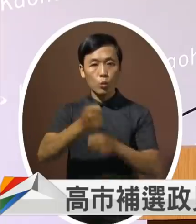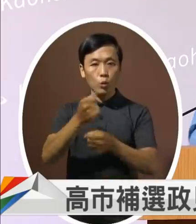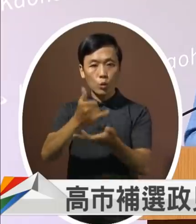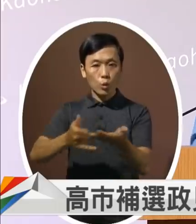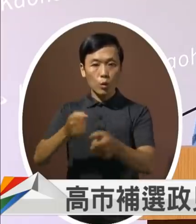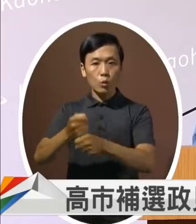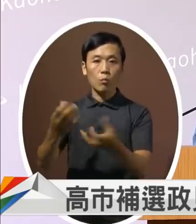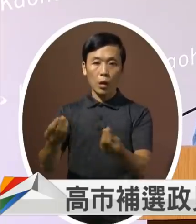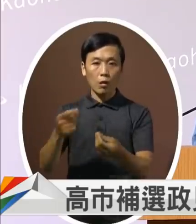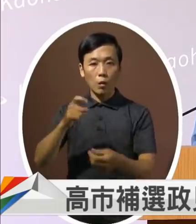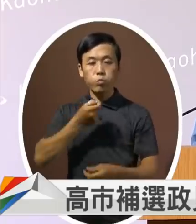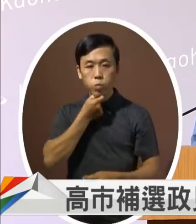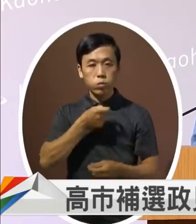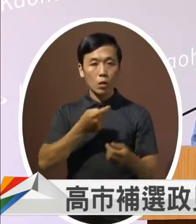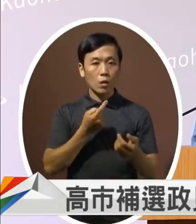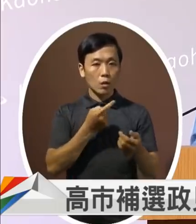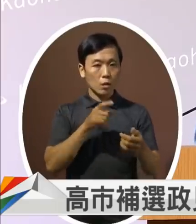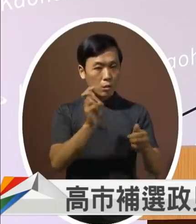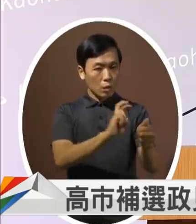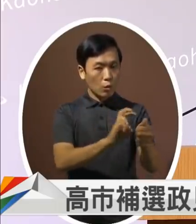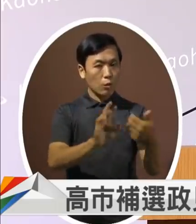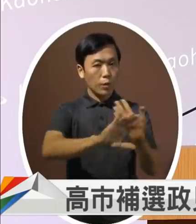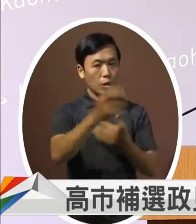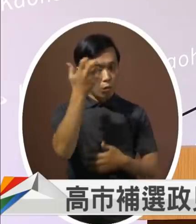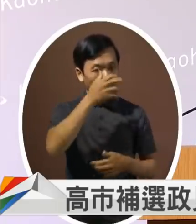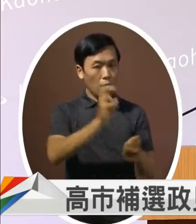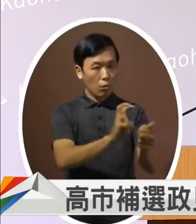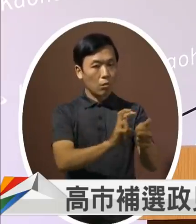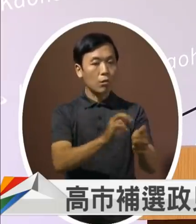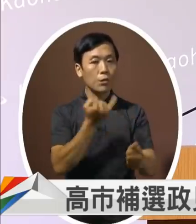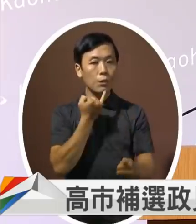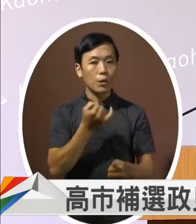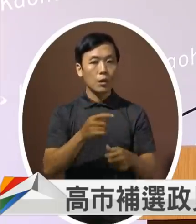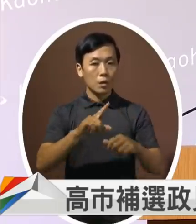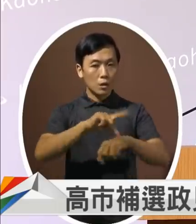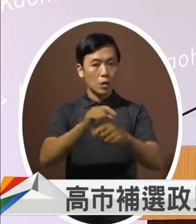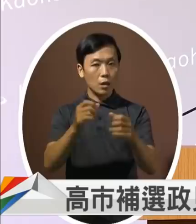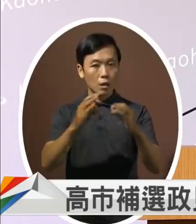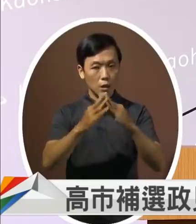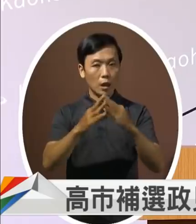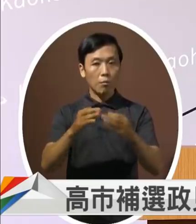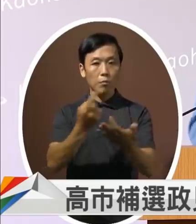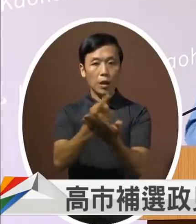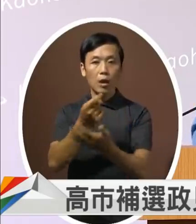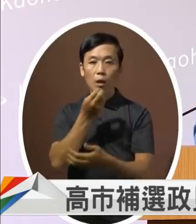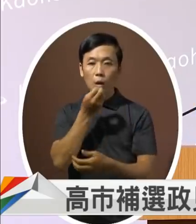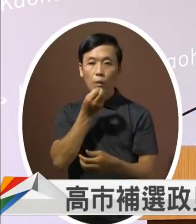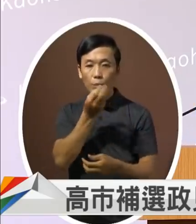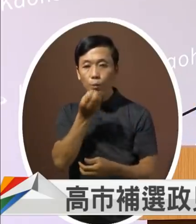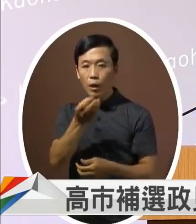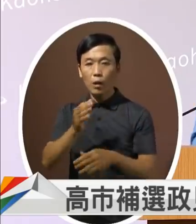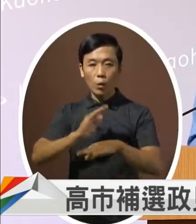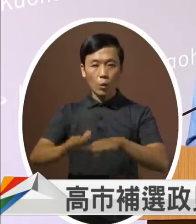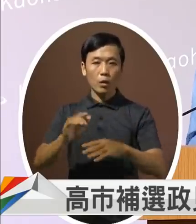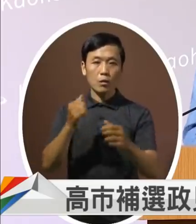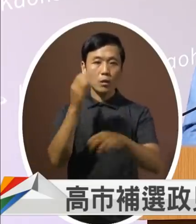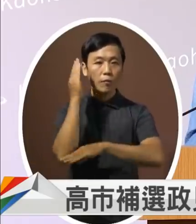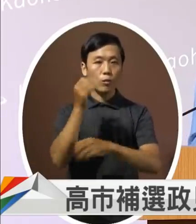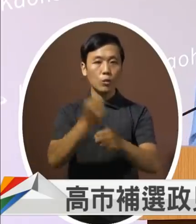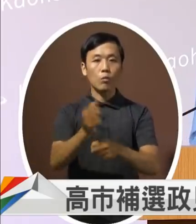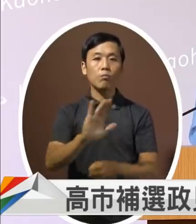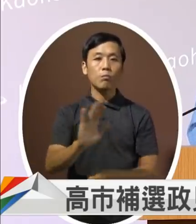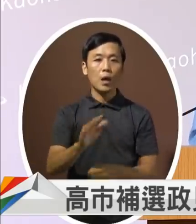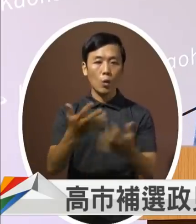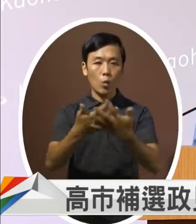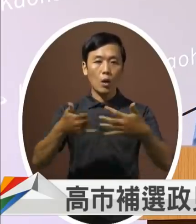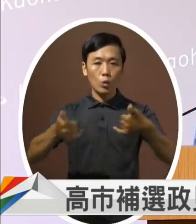他愿意去帮忙照顾别的老人那我们可以时间银行大家都会讲可是政府都不做网路都有你也可以去